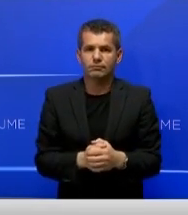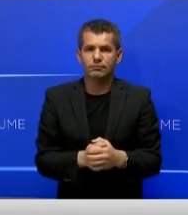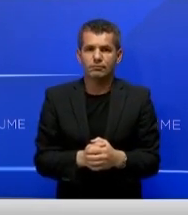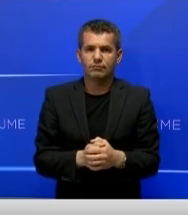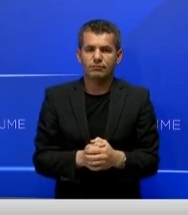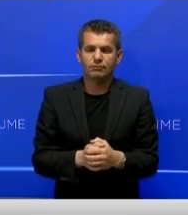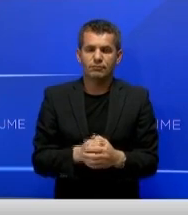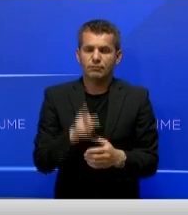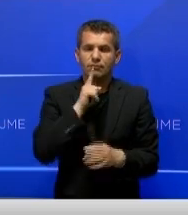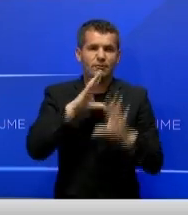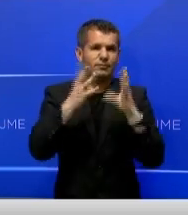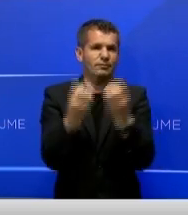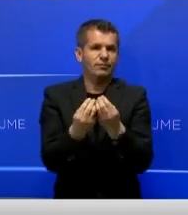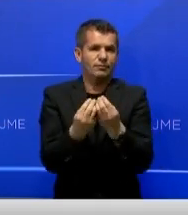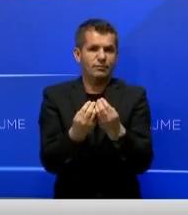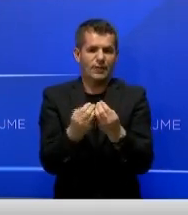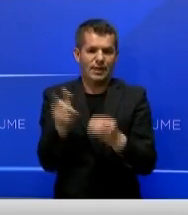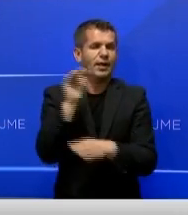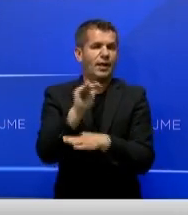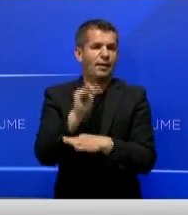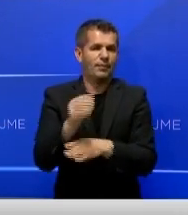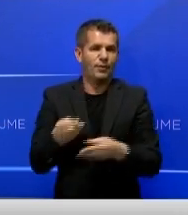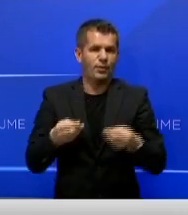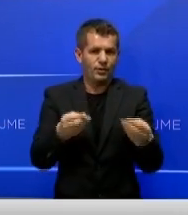morë së target studimit në këtë raport,